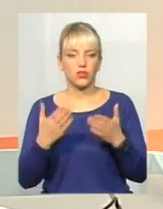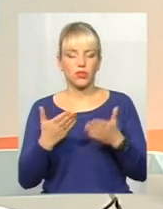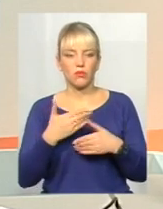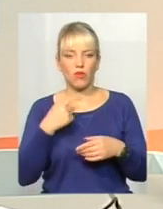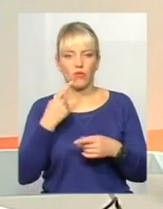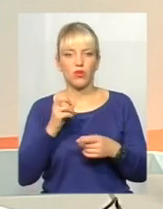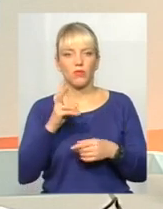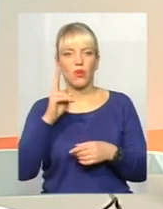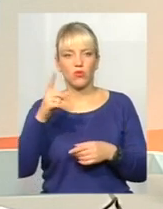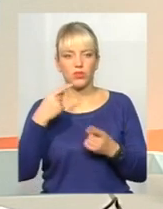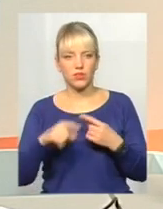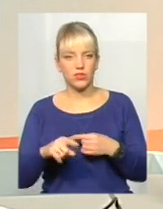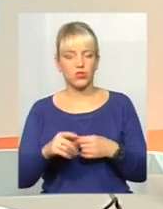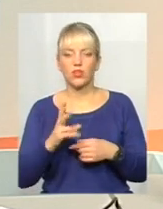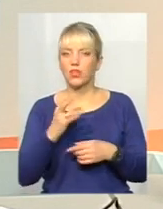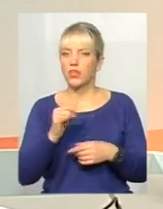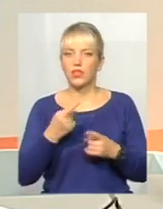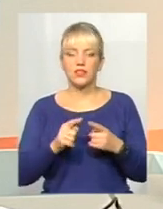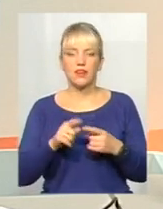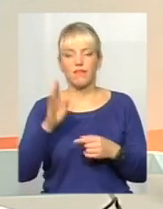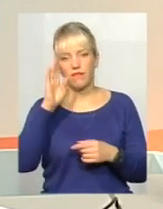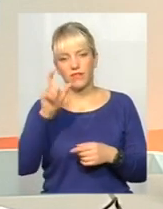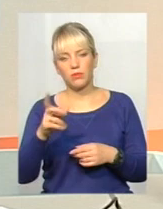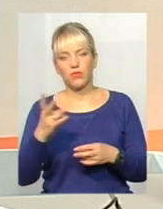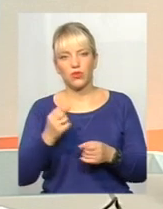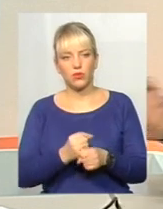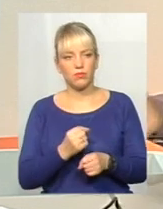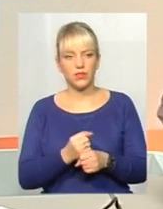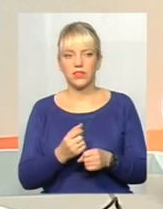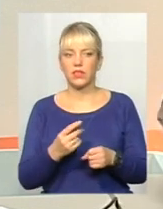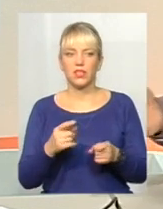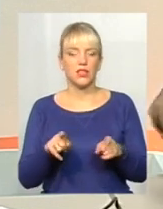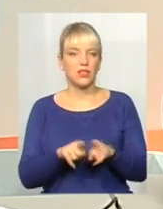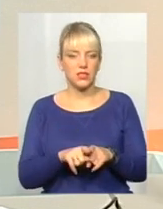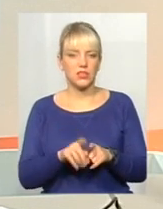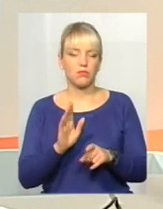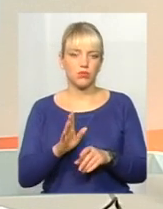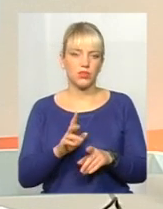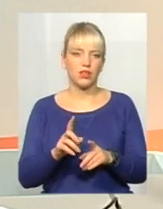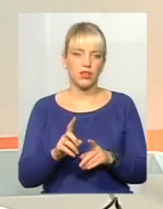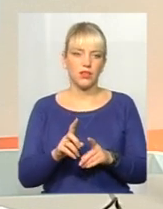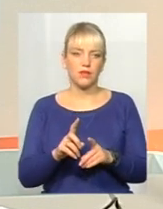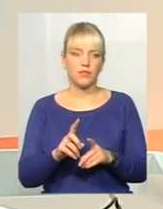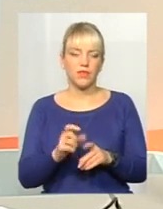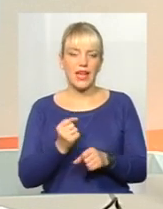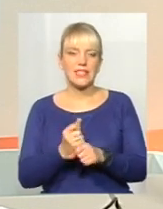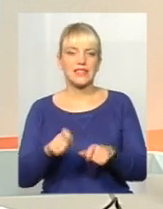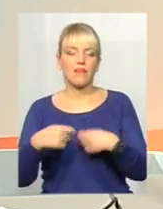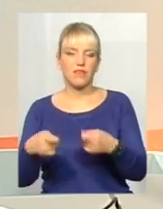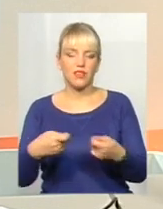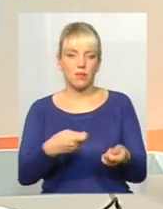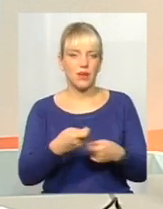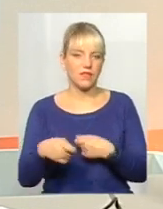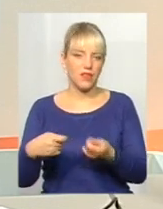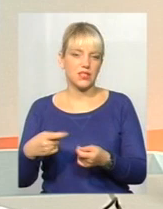на когось іншого, та ні, це він має робити. Ну, так воно буде, ця естафета, і за руки в руки продатися, і відповідальність ніхто не буде брати.